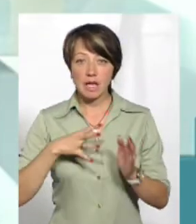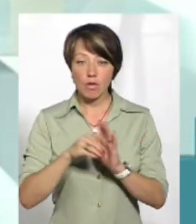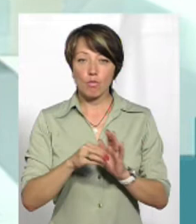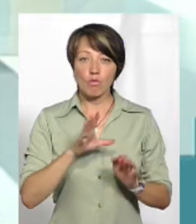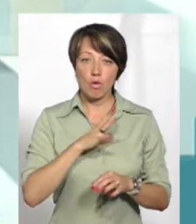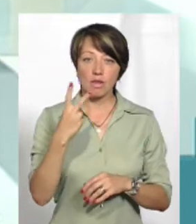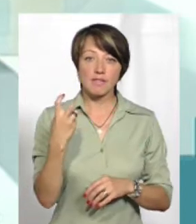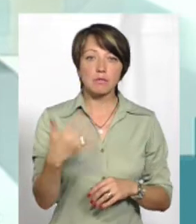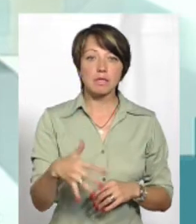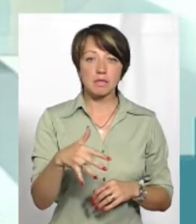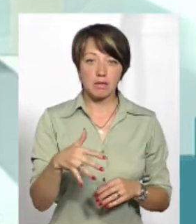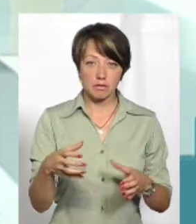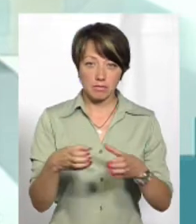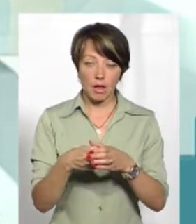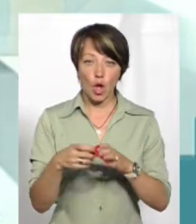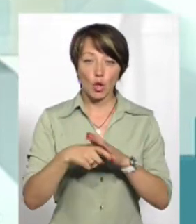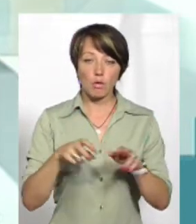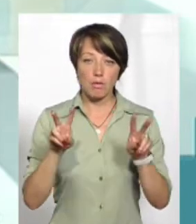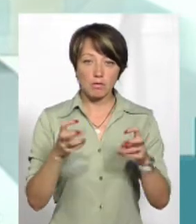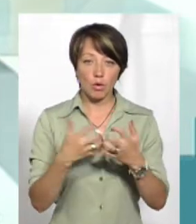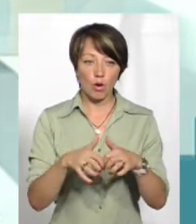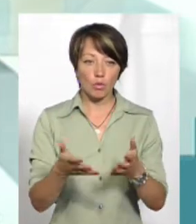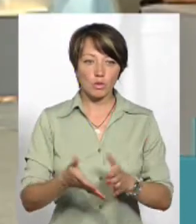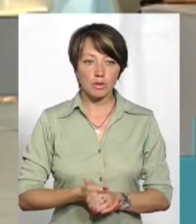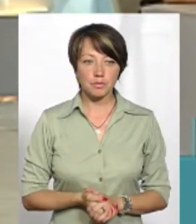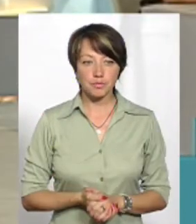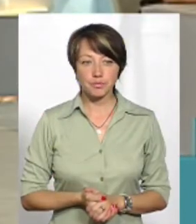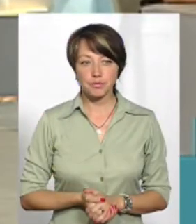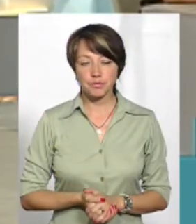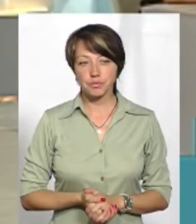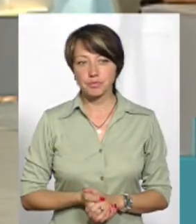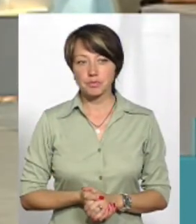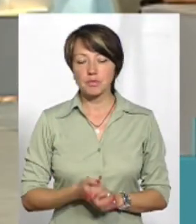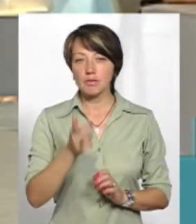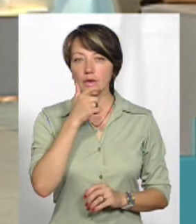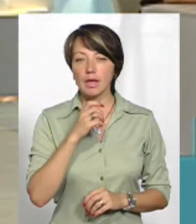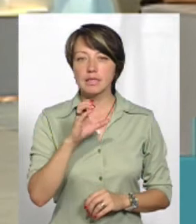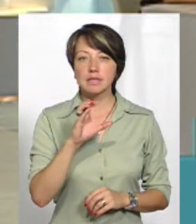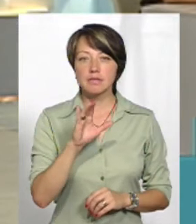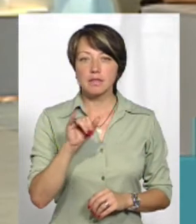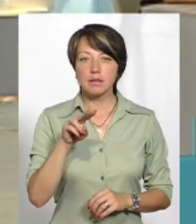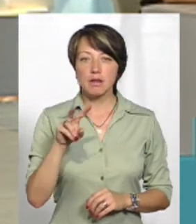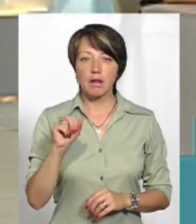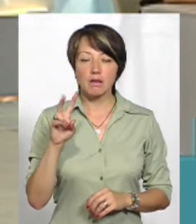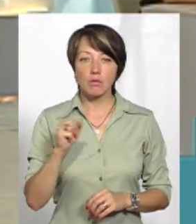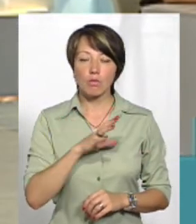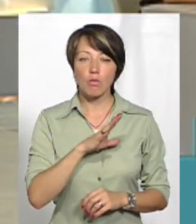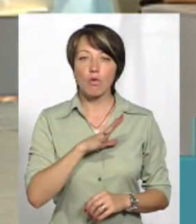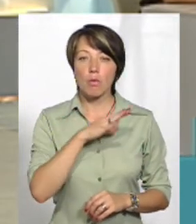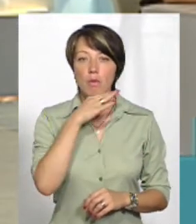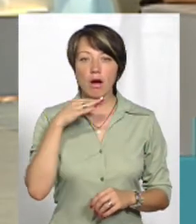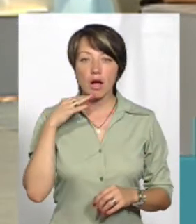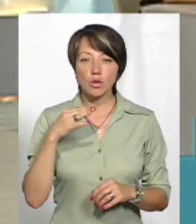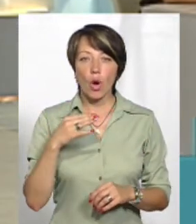було нас там десь 250 з батальйону «Донбас». Порахуйте. Пані Светлана, у 14-му серед загиблих було багато добровольців.